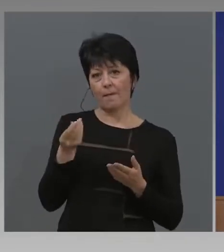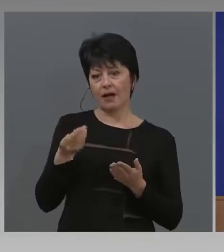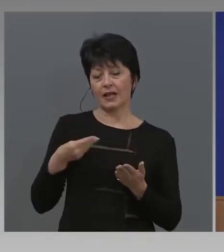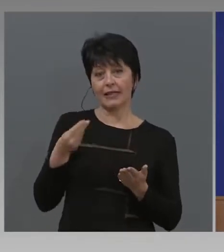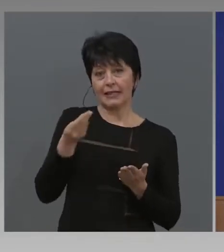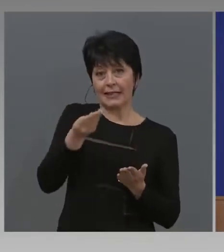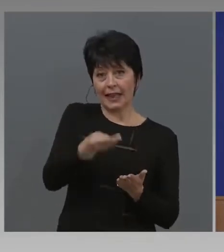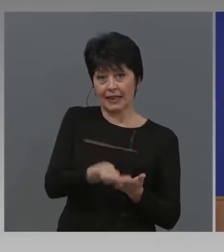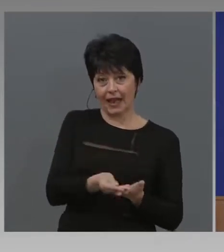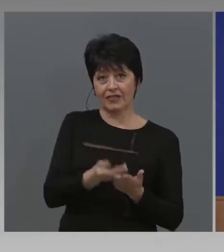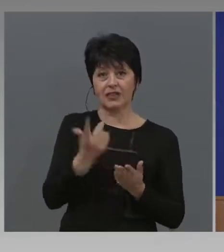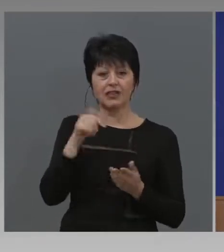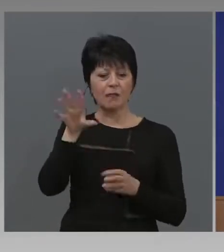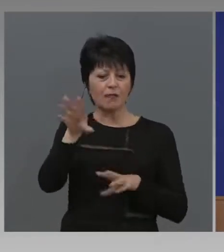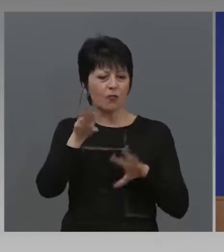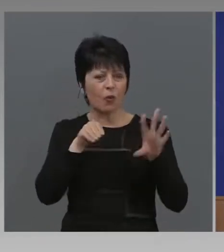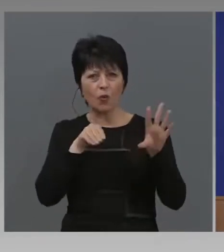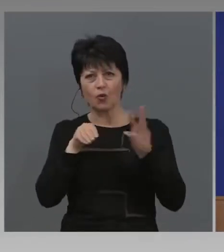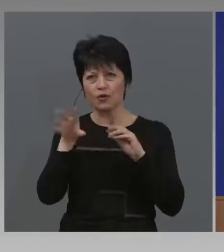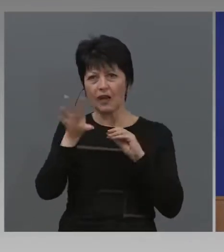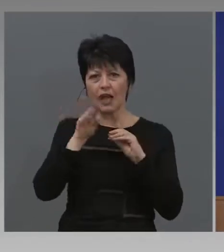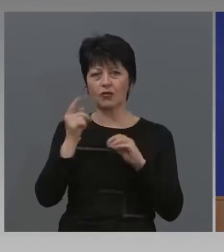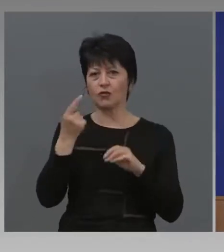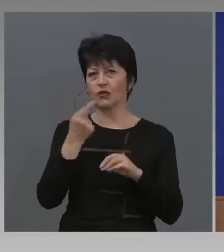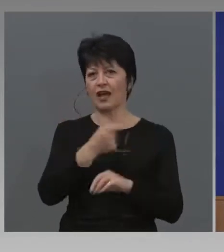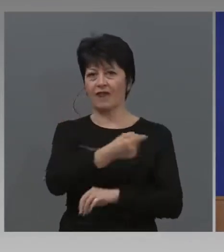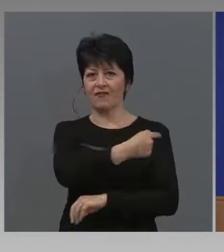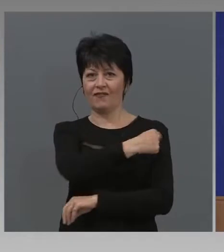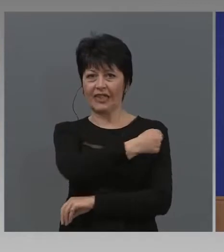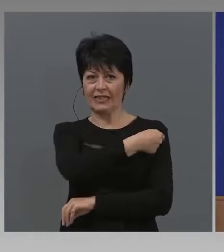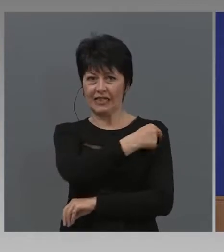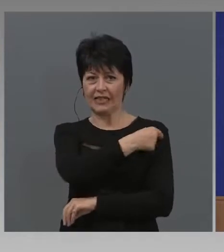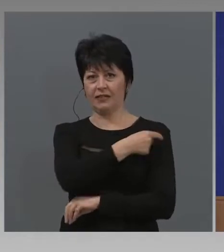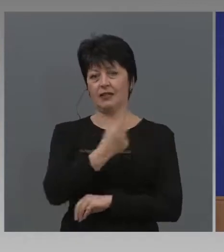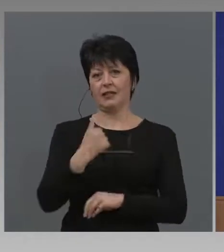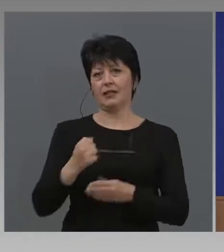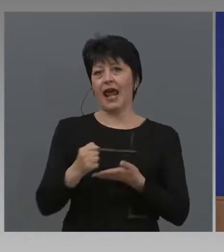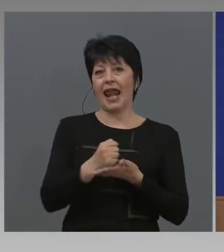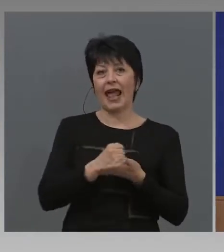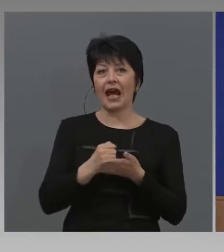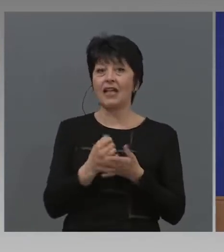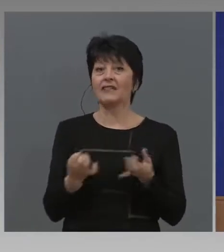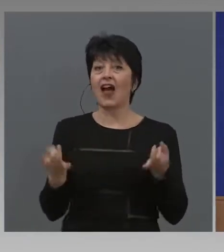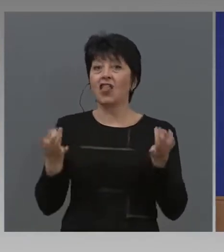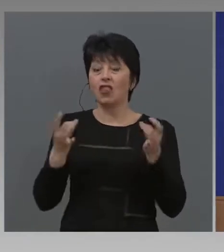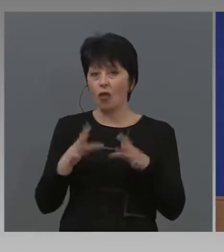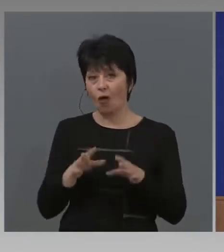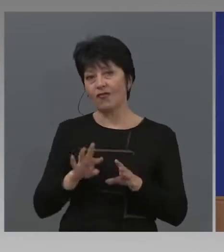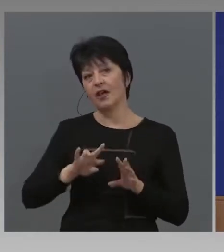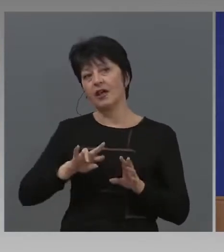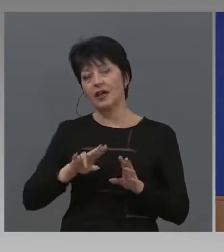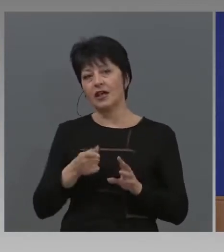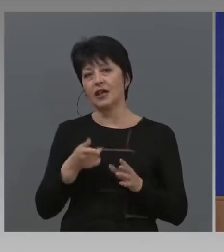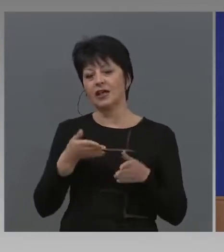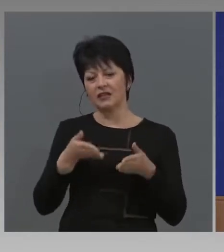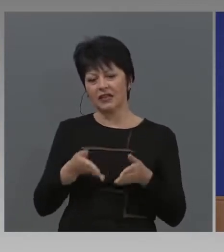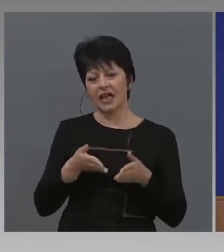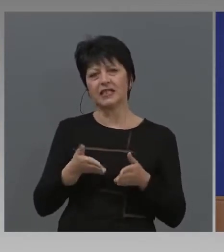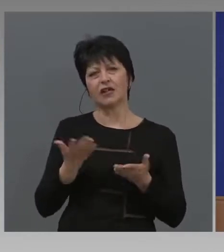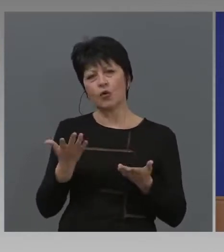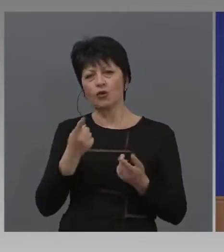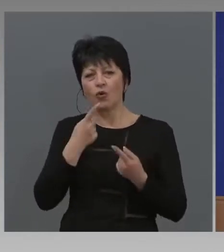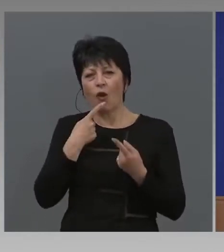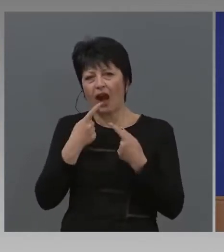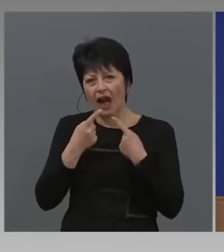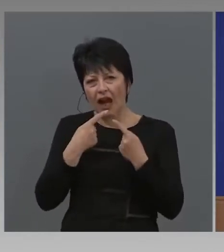проучването за вакцините и за лекарства, нови или тези, които съответно поне